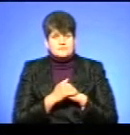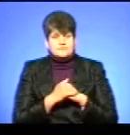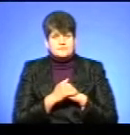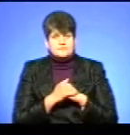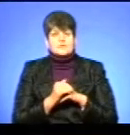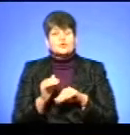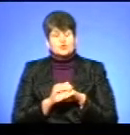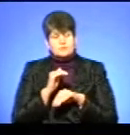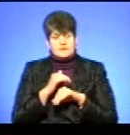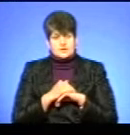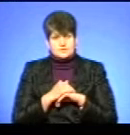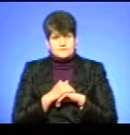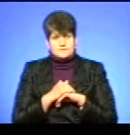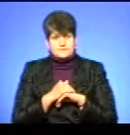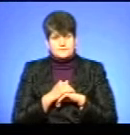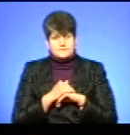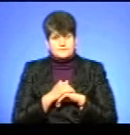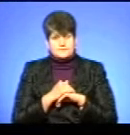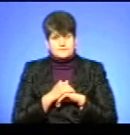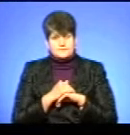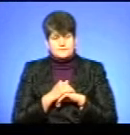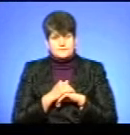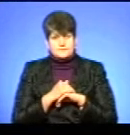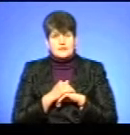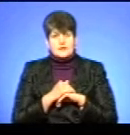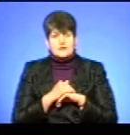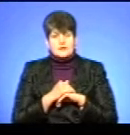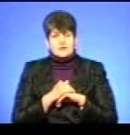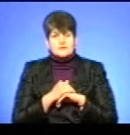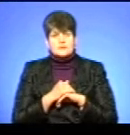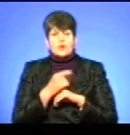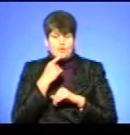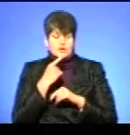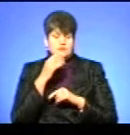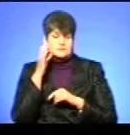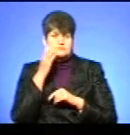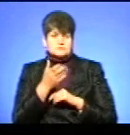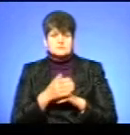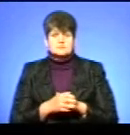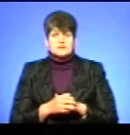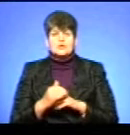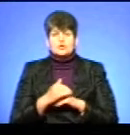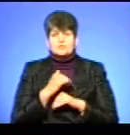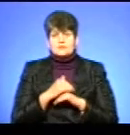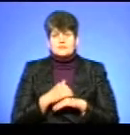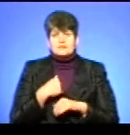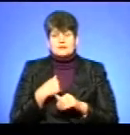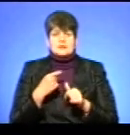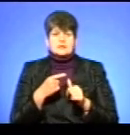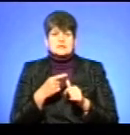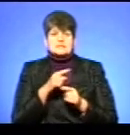Доброго вечора. Так. Алло. Так, говоріть, будь ласка. Добрий вечір. У мене